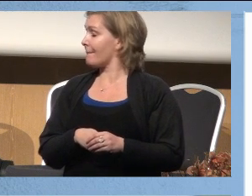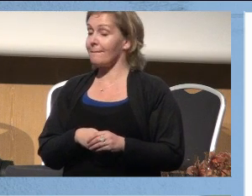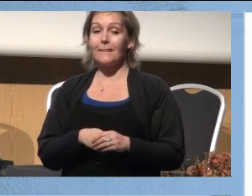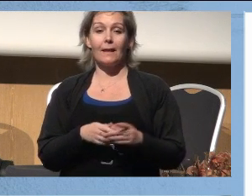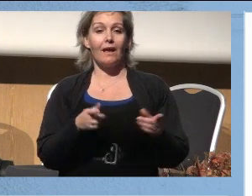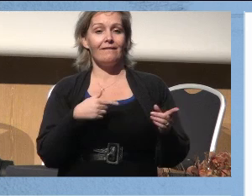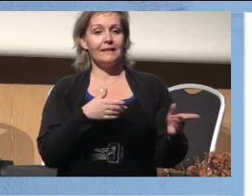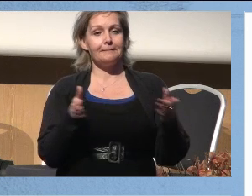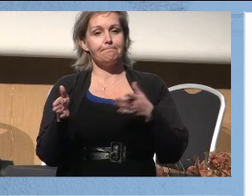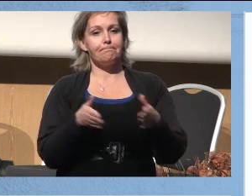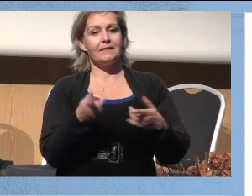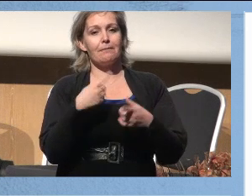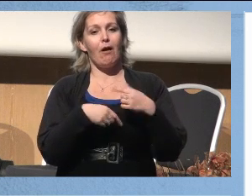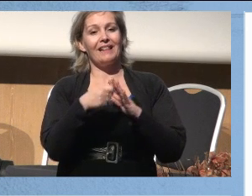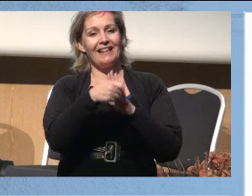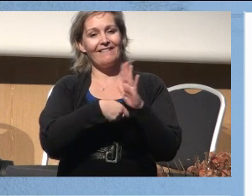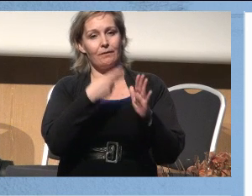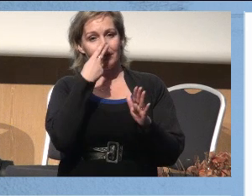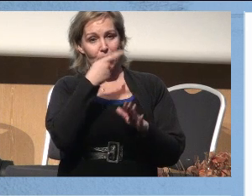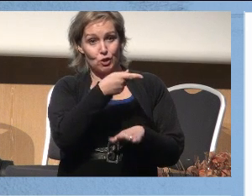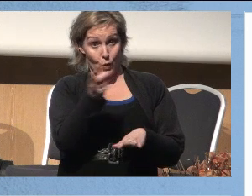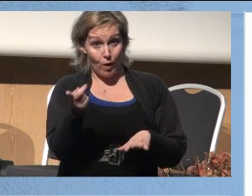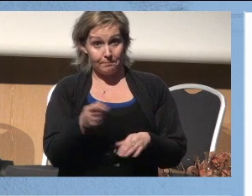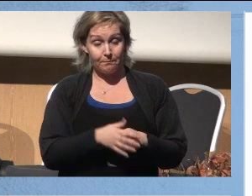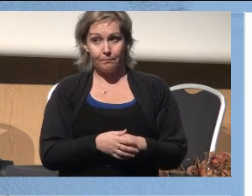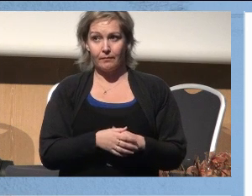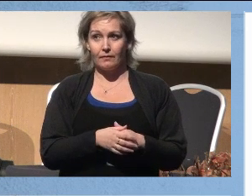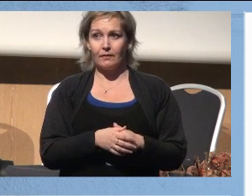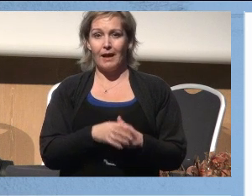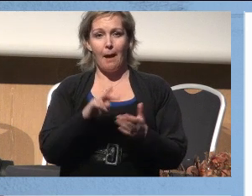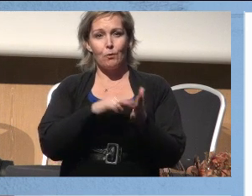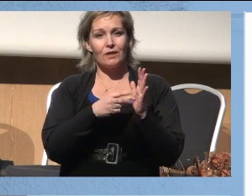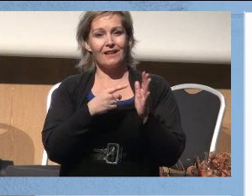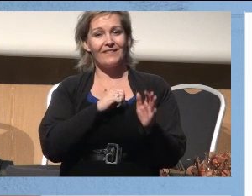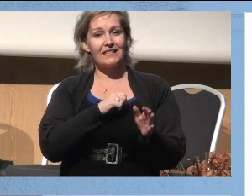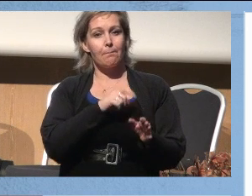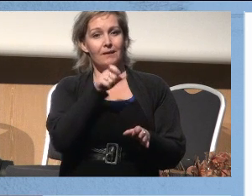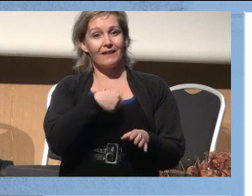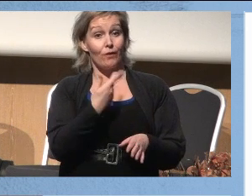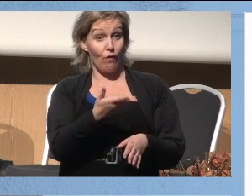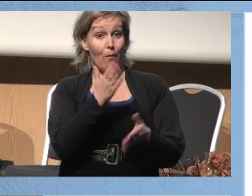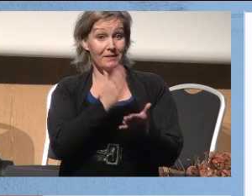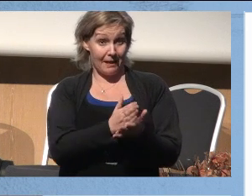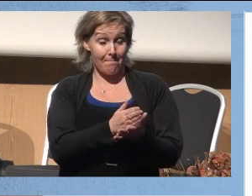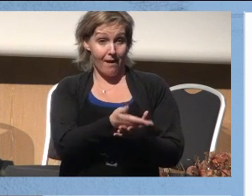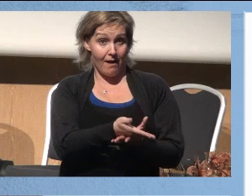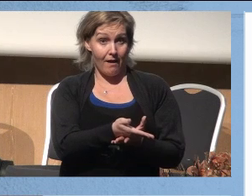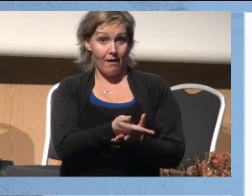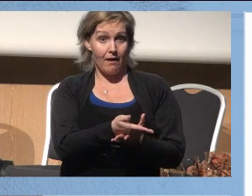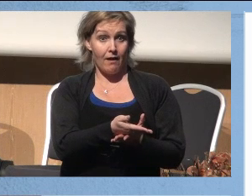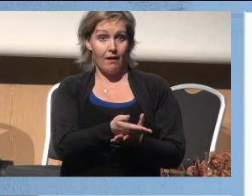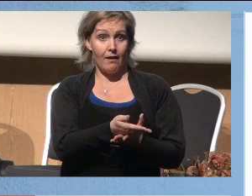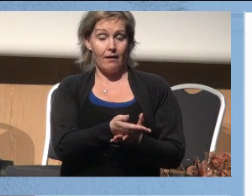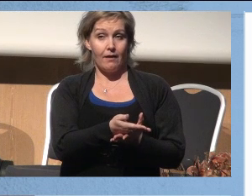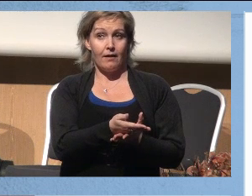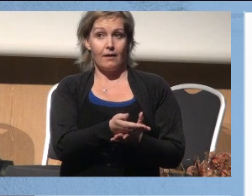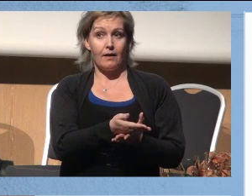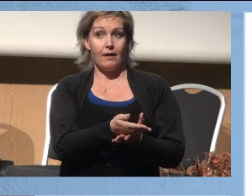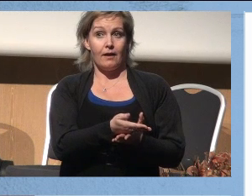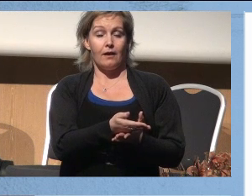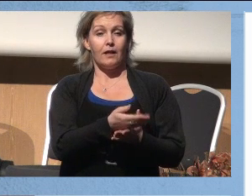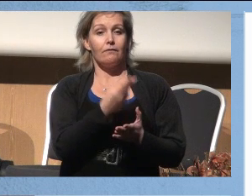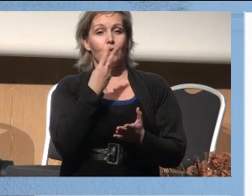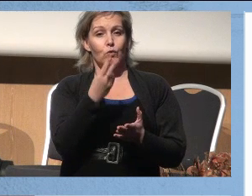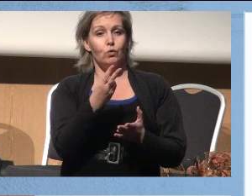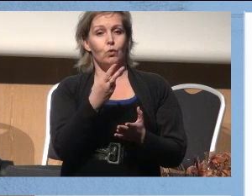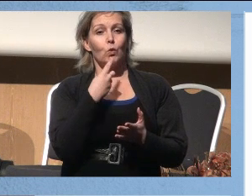Da skal vi gå tilbake til den filmen dere så fra det prosjektet hvis pasienten fikk bestemme som gikk på OUS. Og